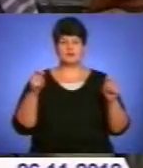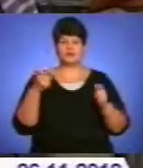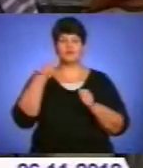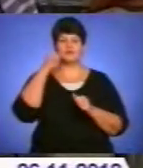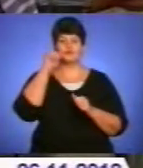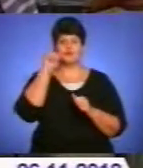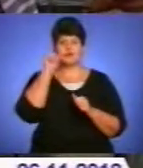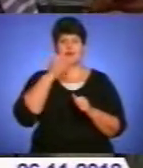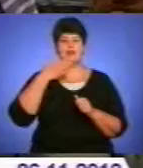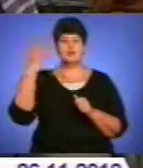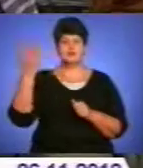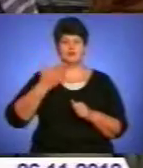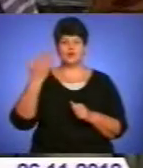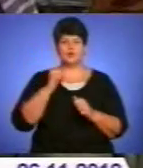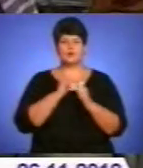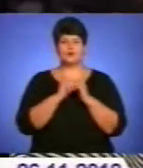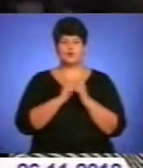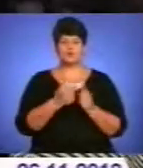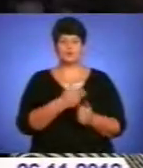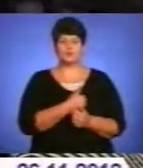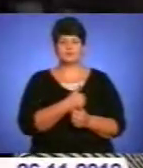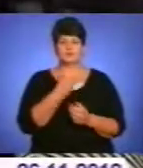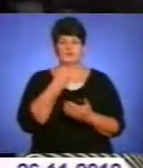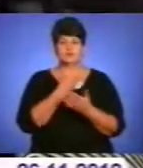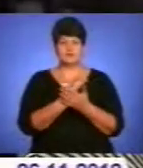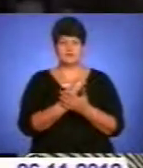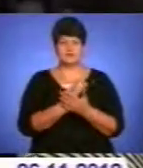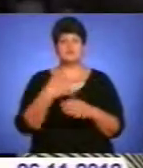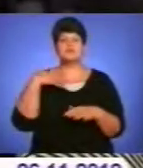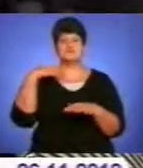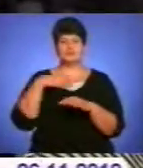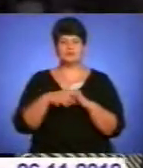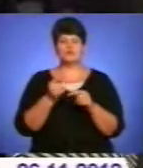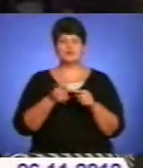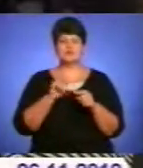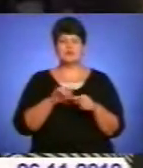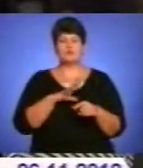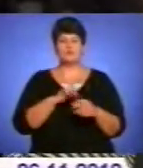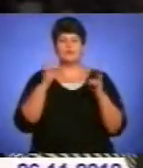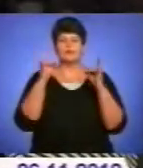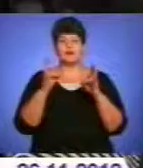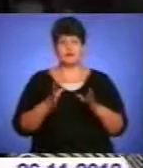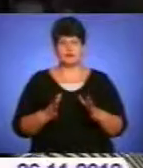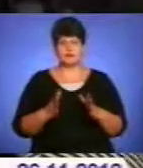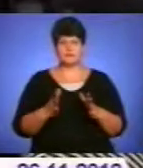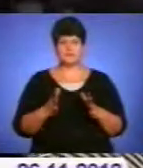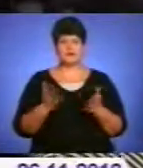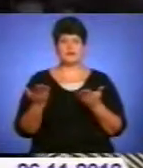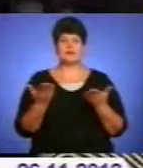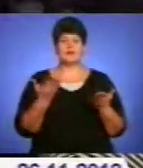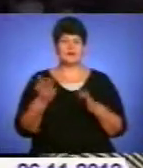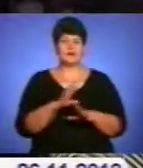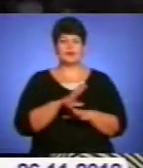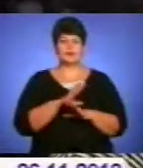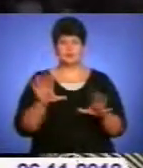кінолекторій, де кожен бажаючий може подивитися». «Вони зрозуміли, що це була така трагедія, якої не